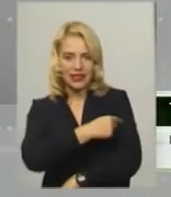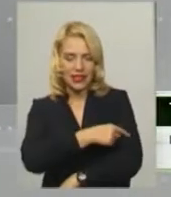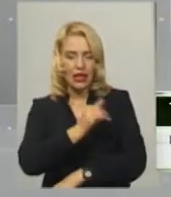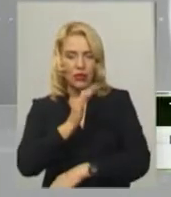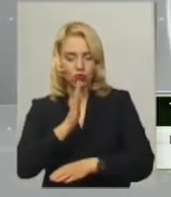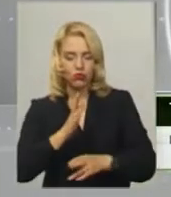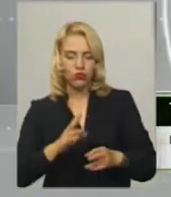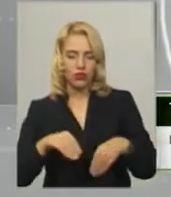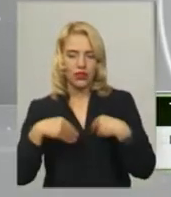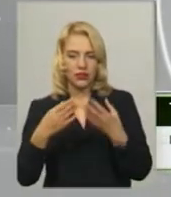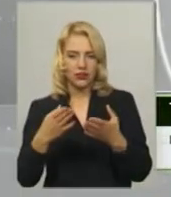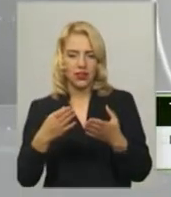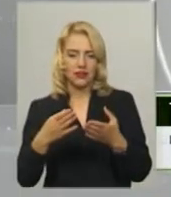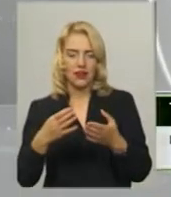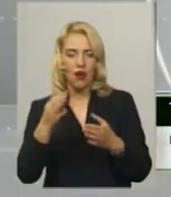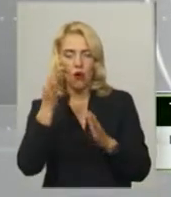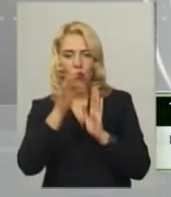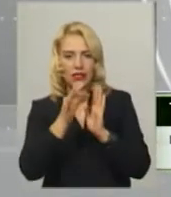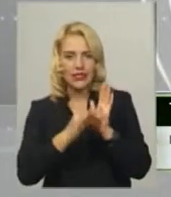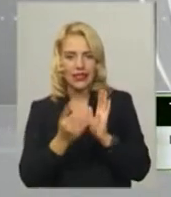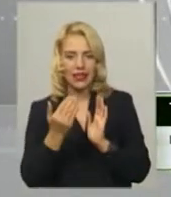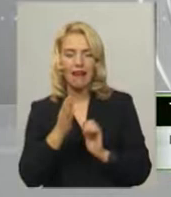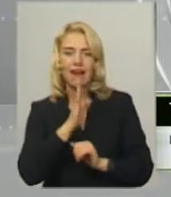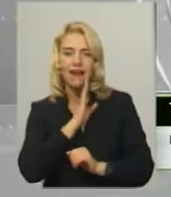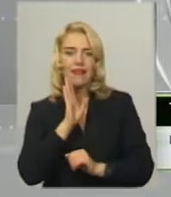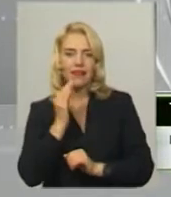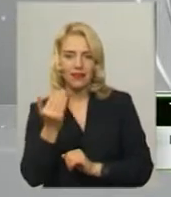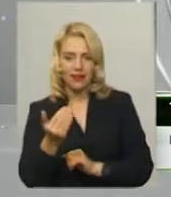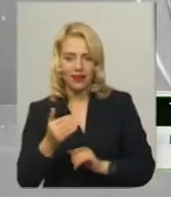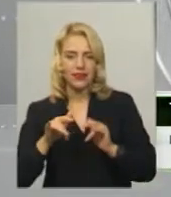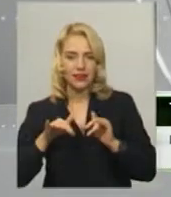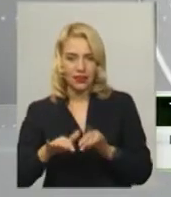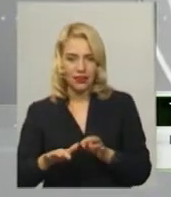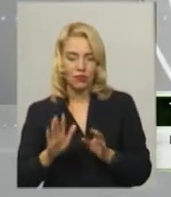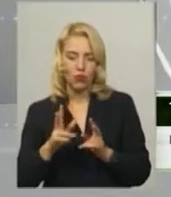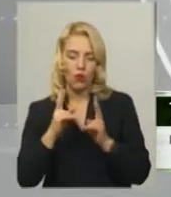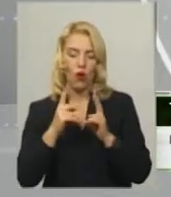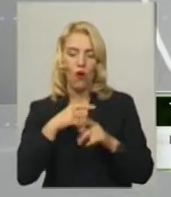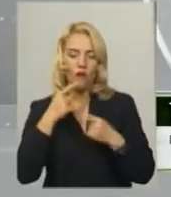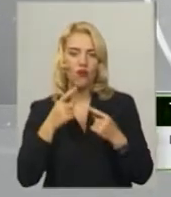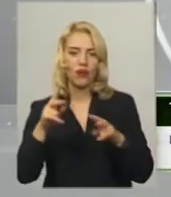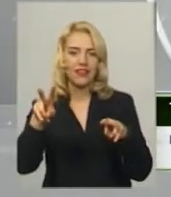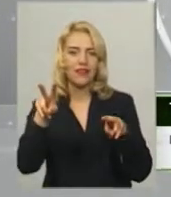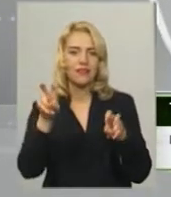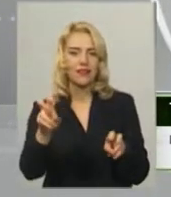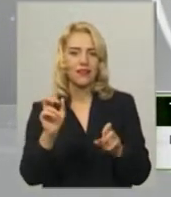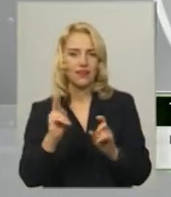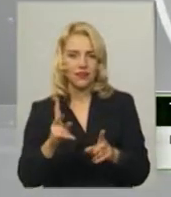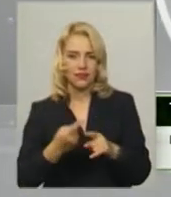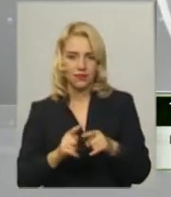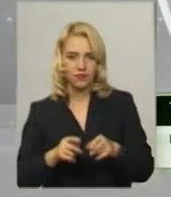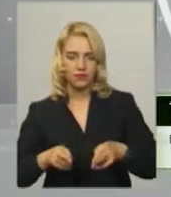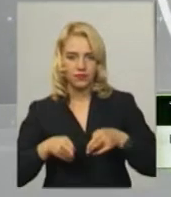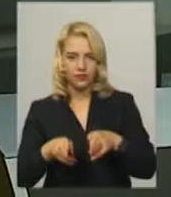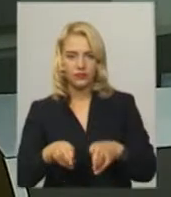надано кінцеву правову оцінку її діям. І тоді ми зможемо говорити про перекваліфікацію чи якісь інші моменти.